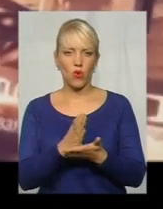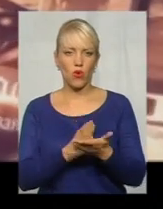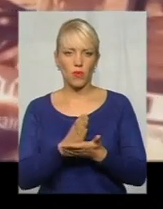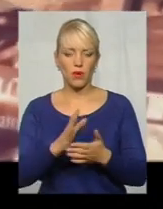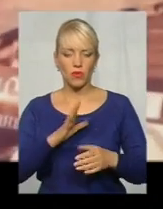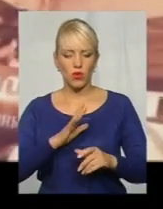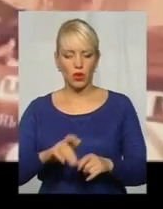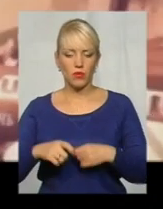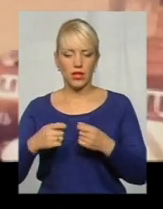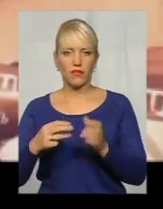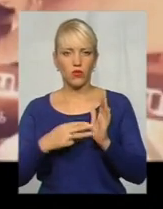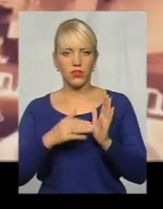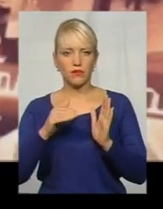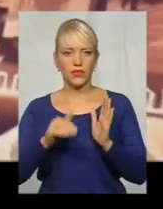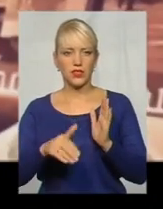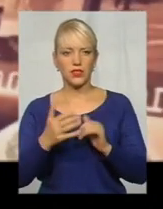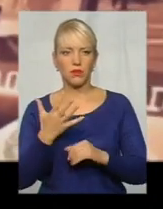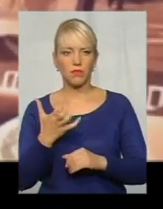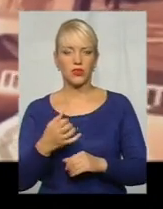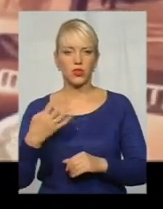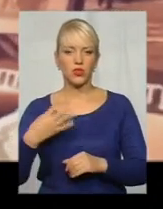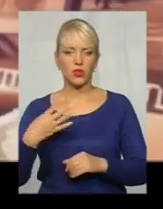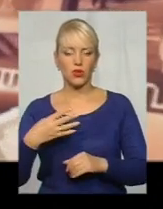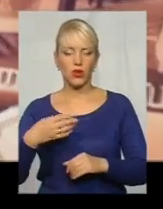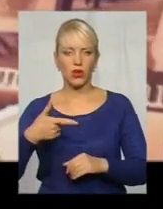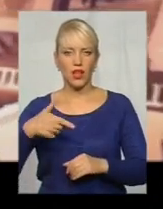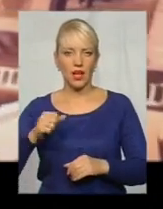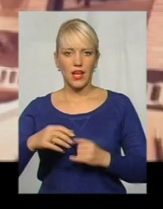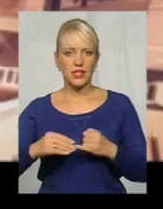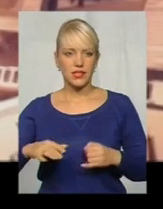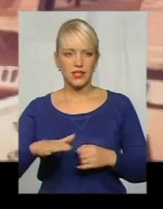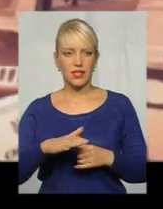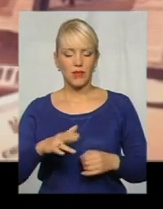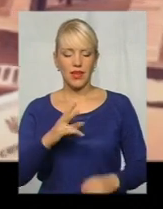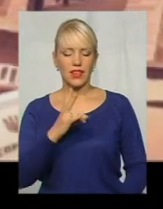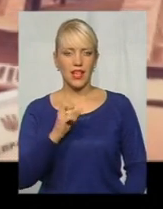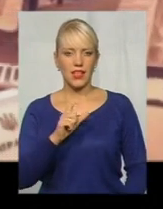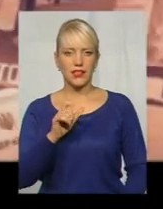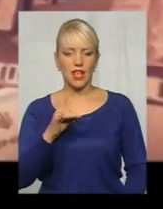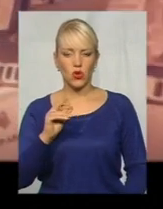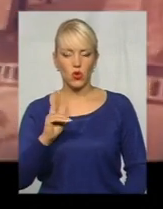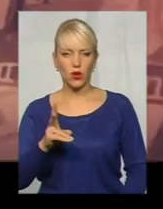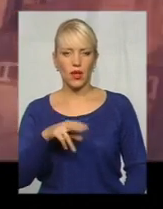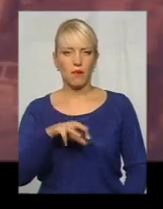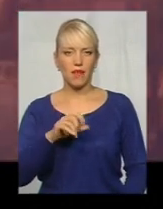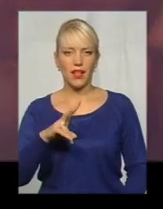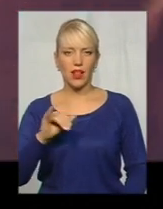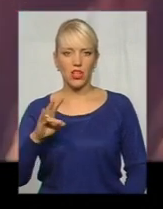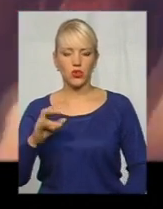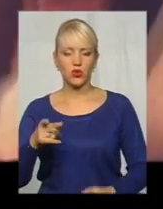було передано в оренду 8 541 гектар землі. Лаше Мезернюк та Миколаїчук отримали 1731 гектар.